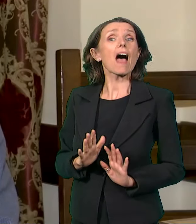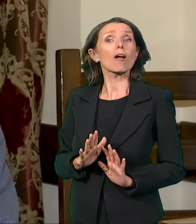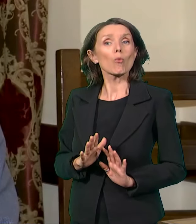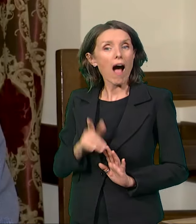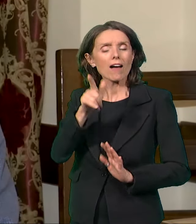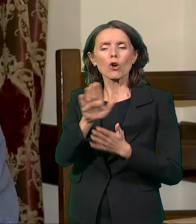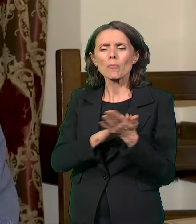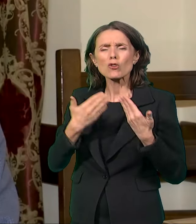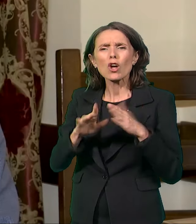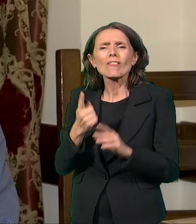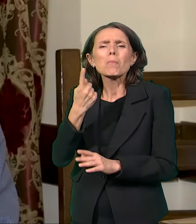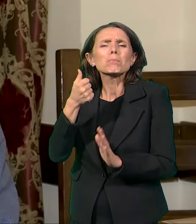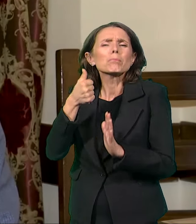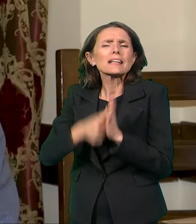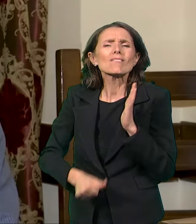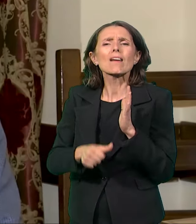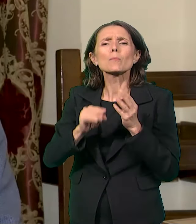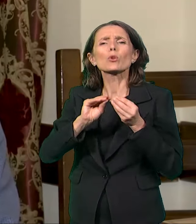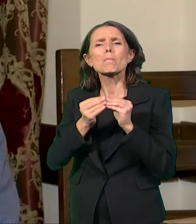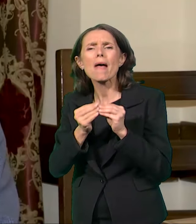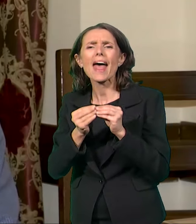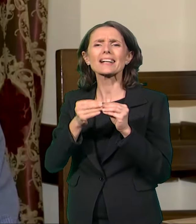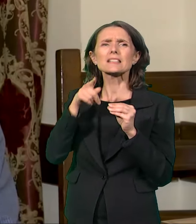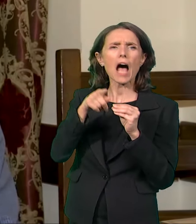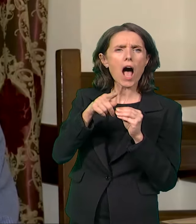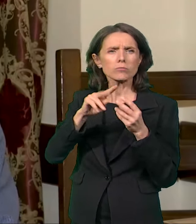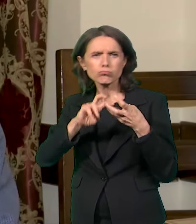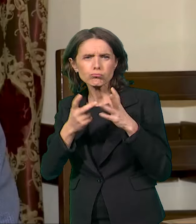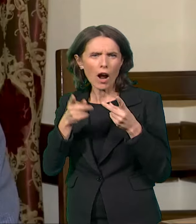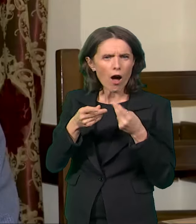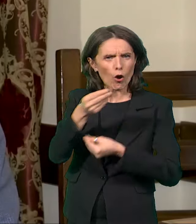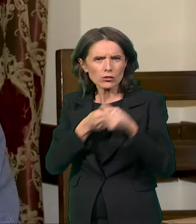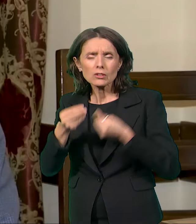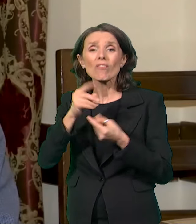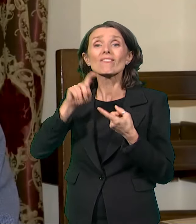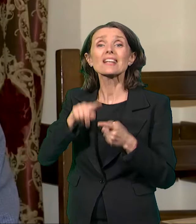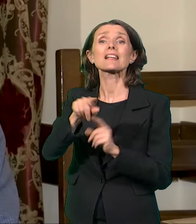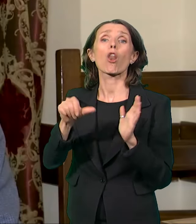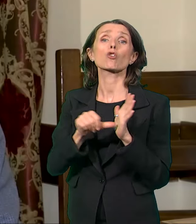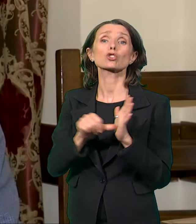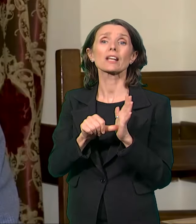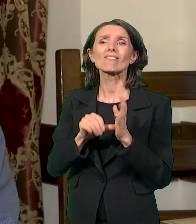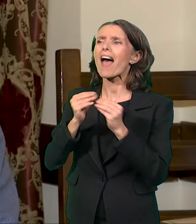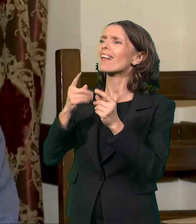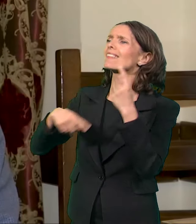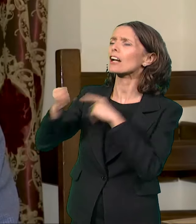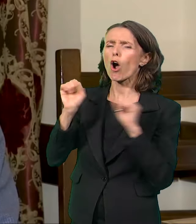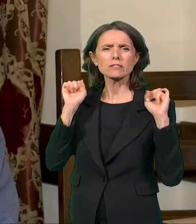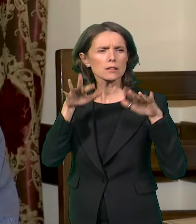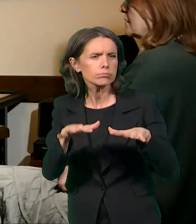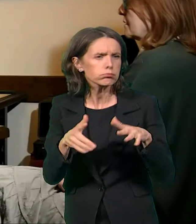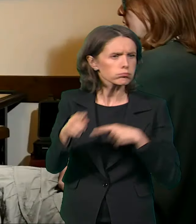u Srbiji, berža šljiva i tu su dolazili trgovici i vodili računa kupovina i